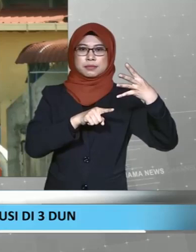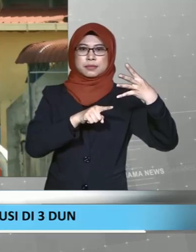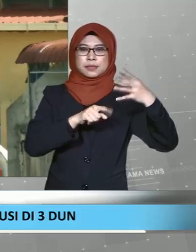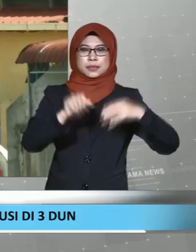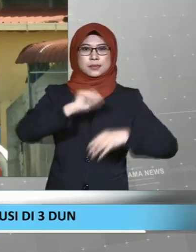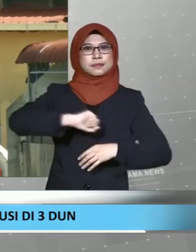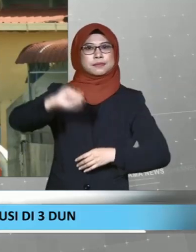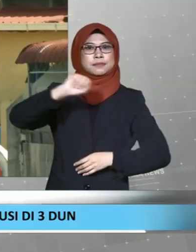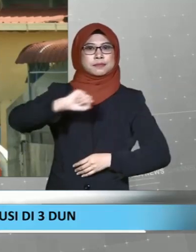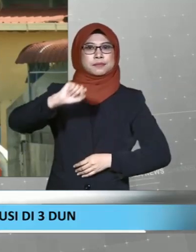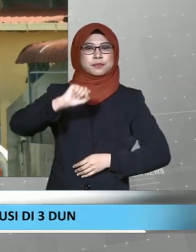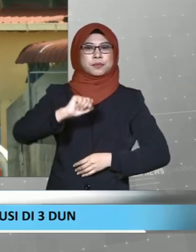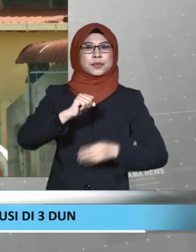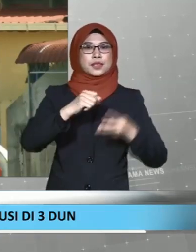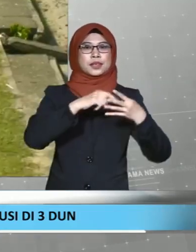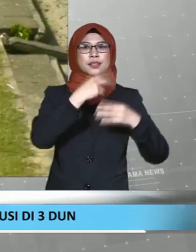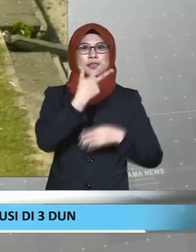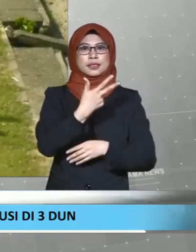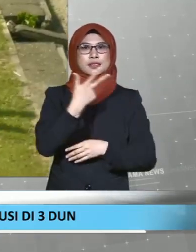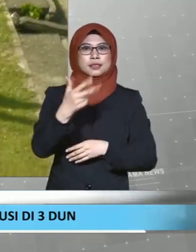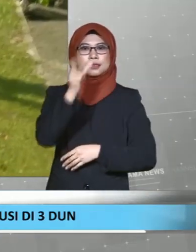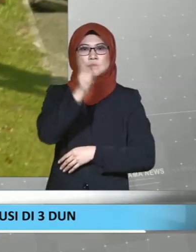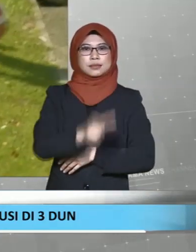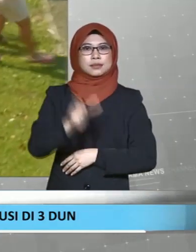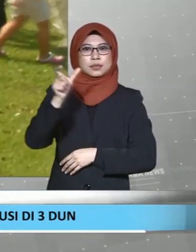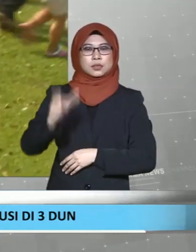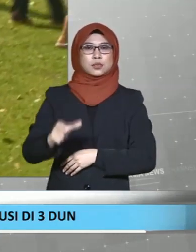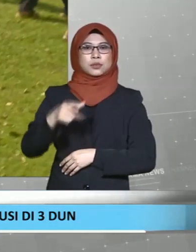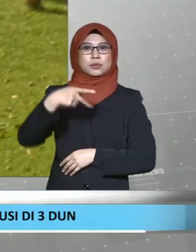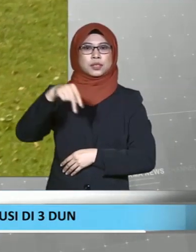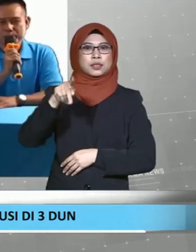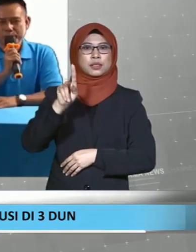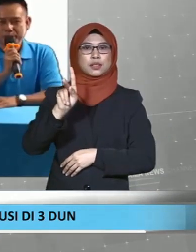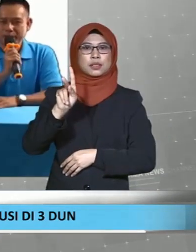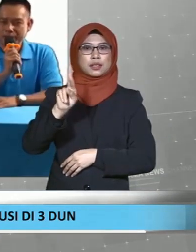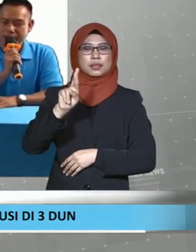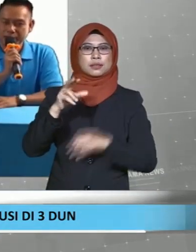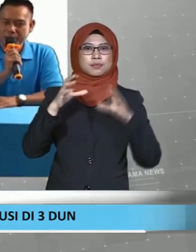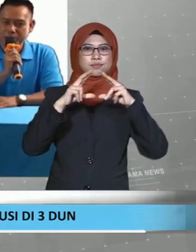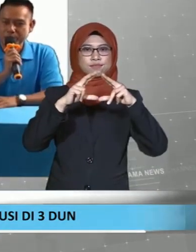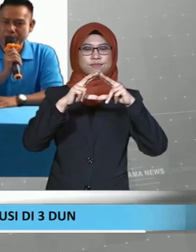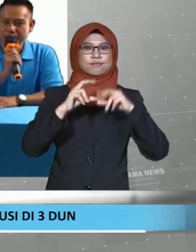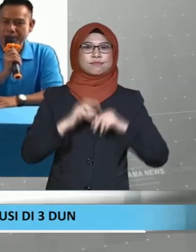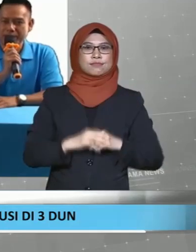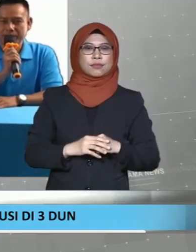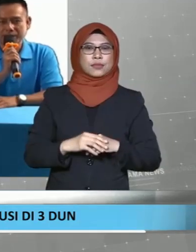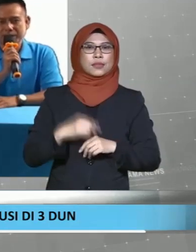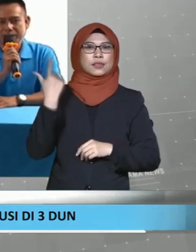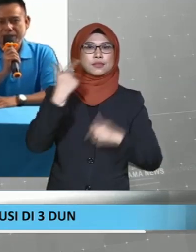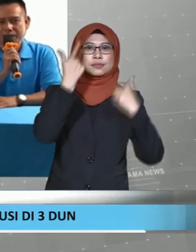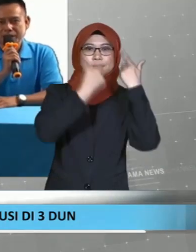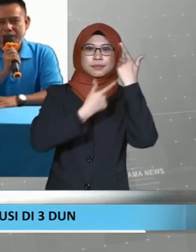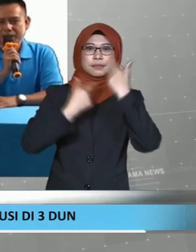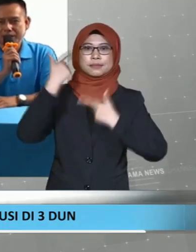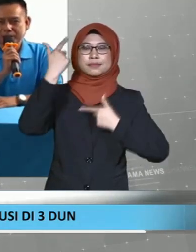diperjuangkan oleh ketiga-tiga calon PKR tersebut. Kita sering turun padang